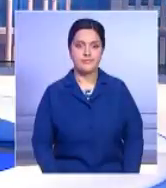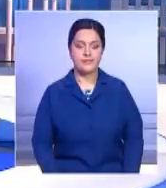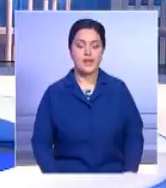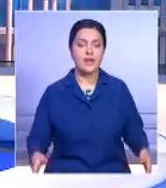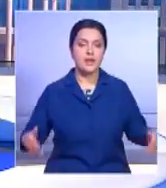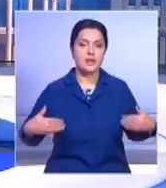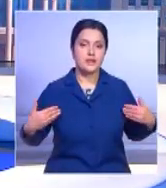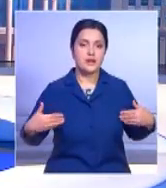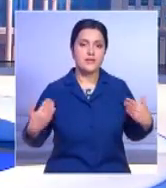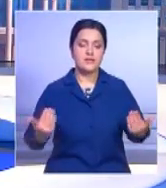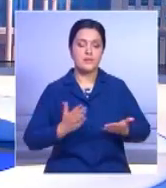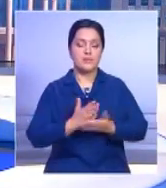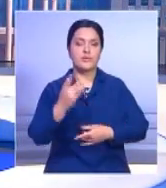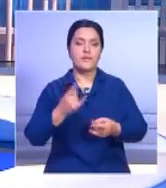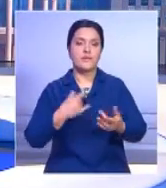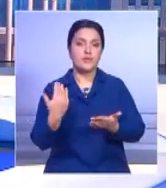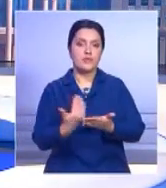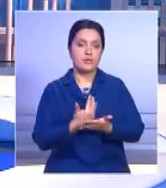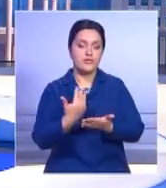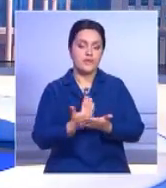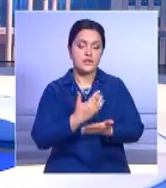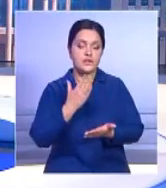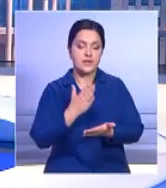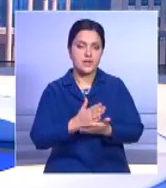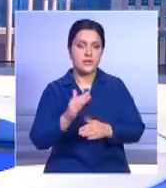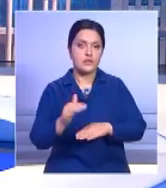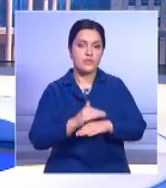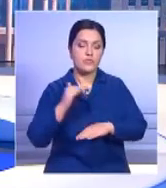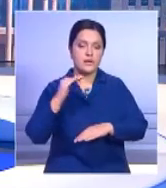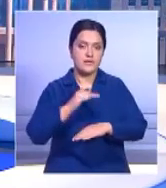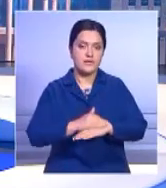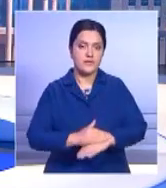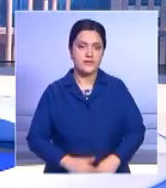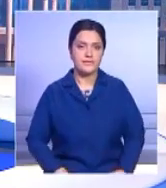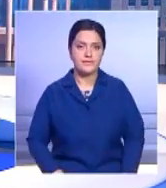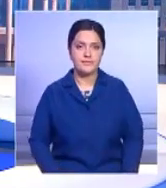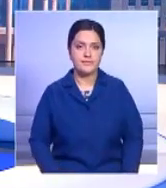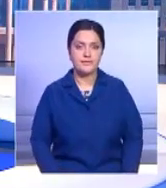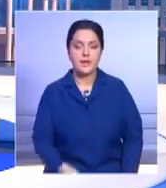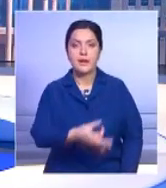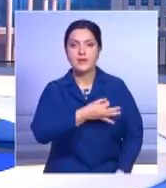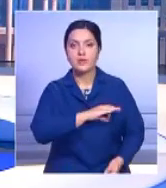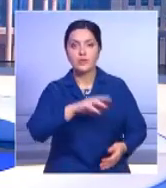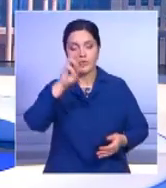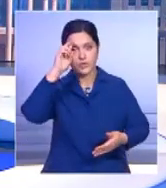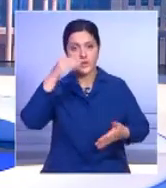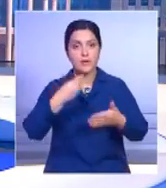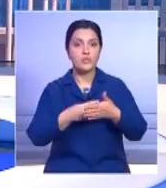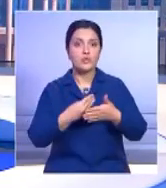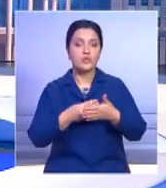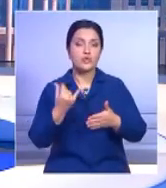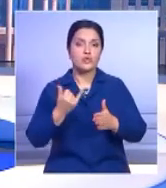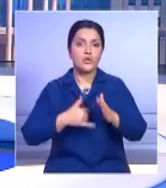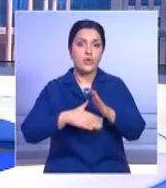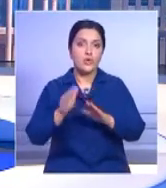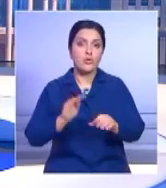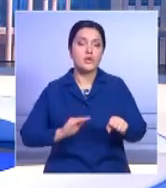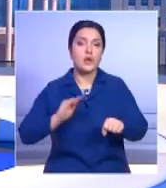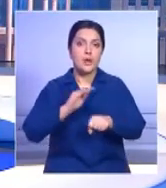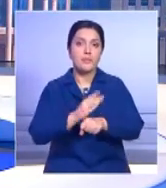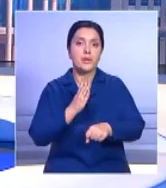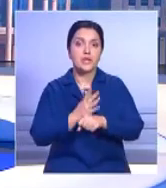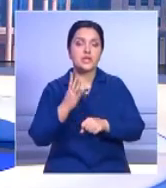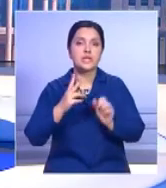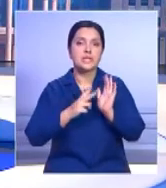Виктория Антонишина и Алма Сашим расскажут вам о самых последних новостях. Добрый день. Доходы бюджета стабилизированы, а прирост в этом году